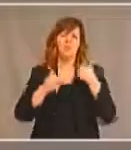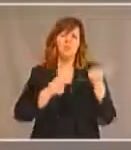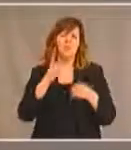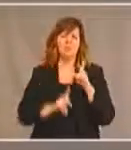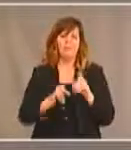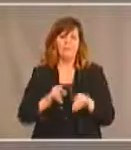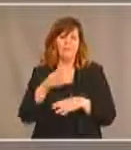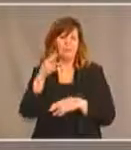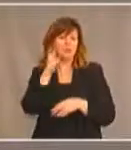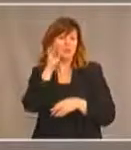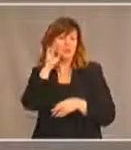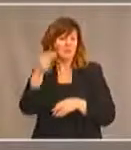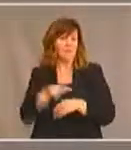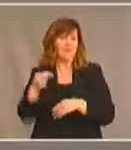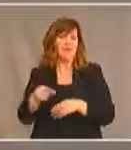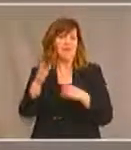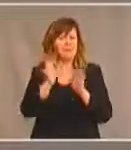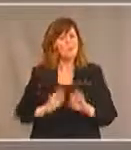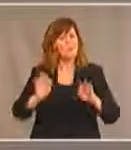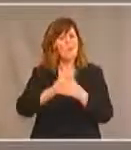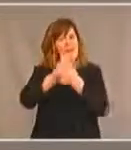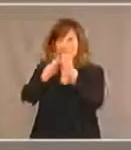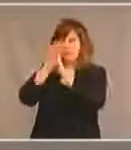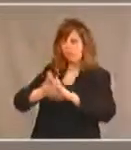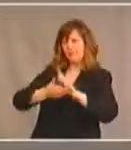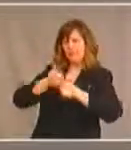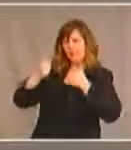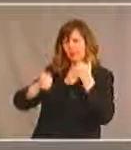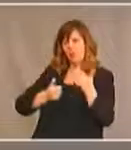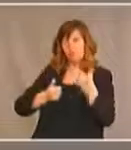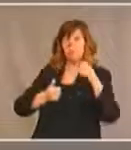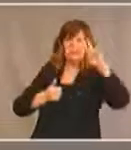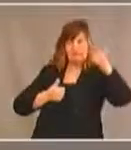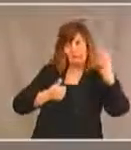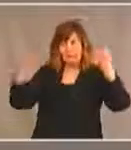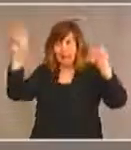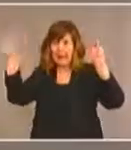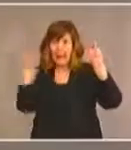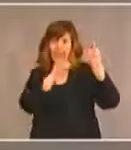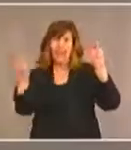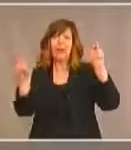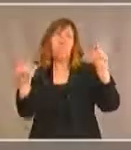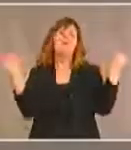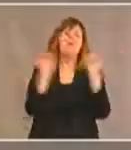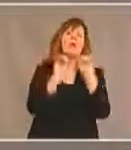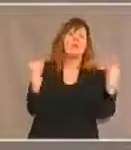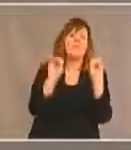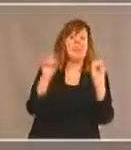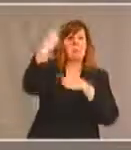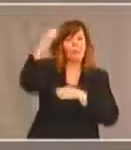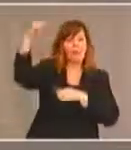question de croire que, et je cite entre guillemets, rien pour nous sans nous.